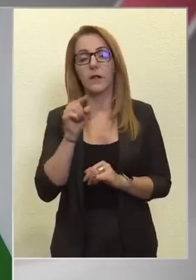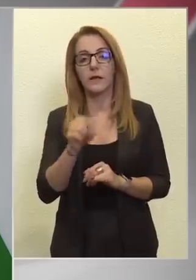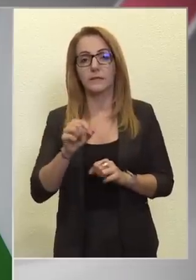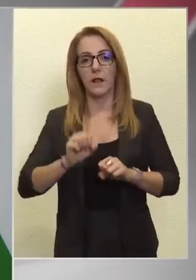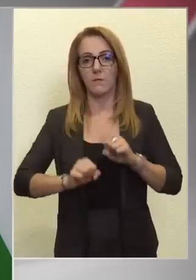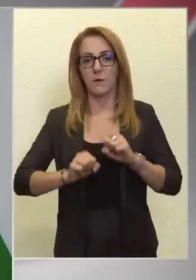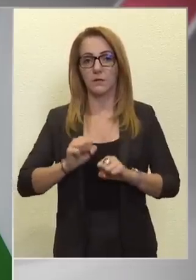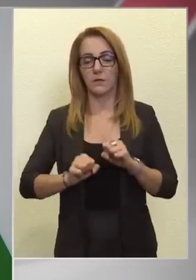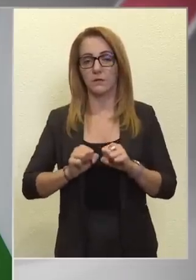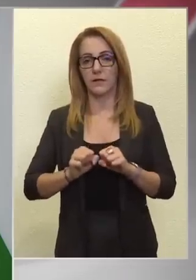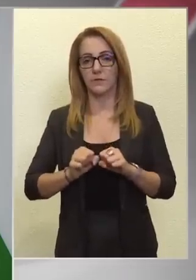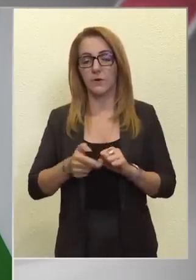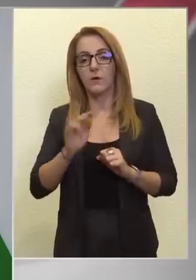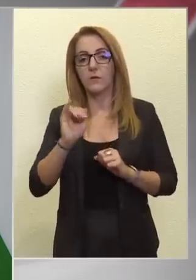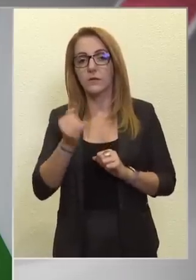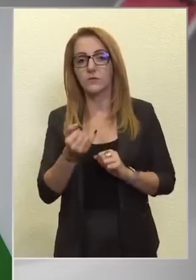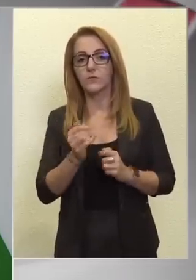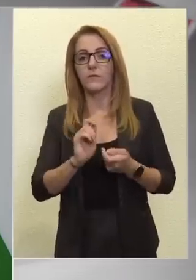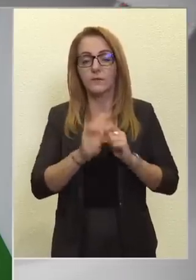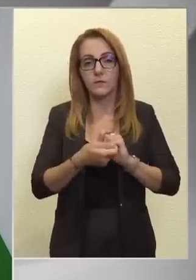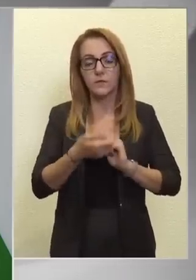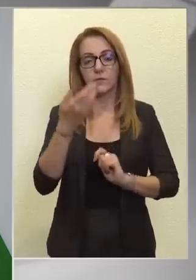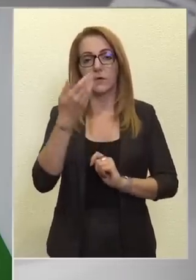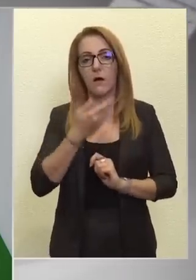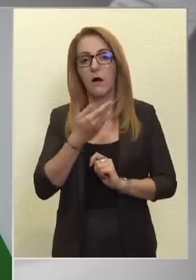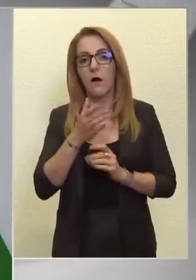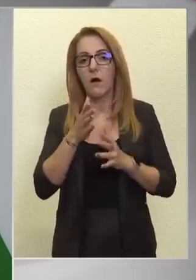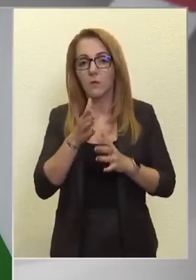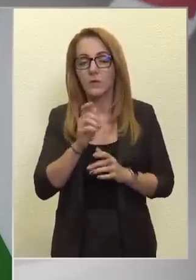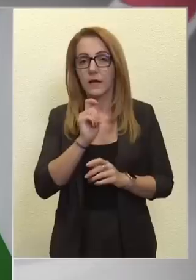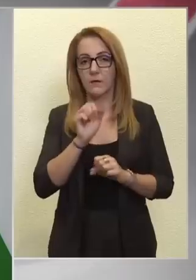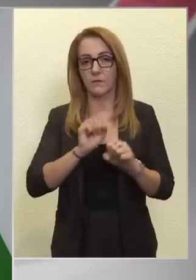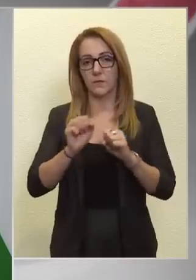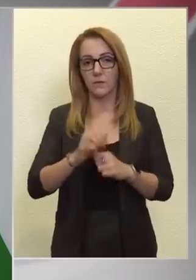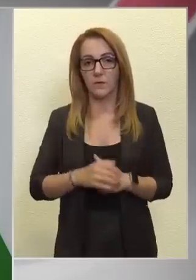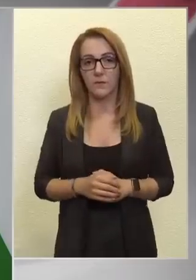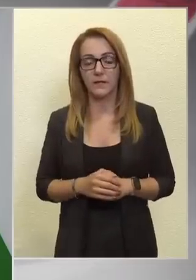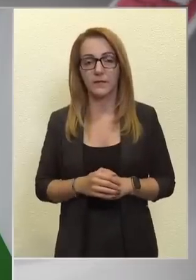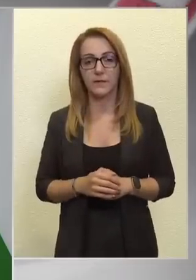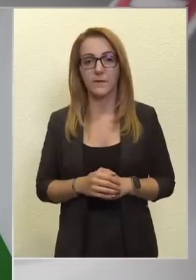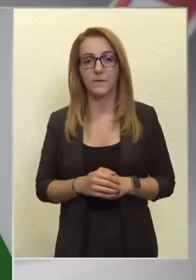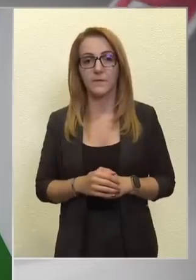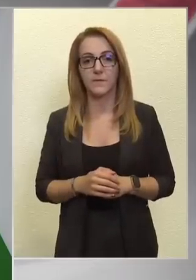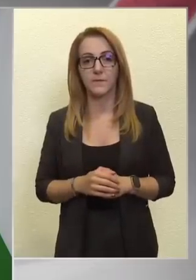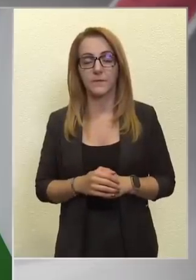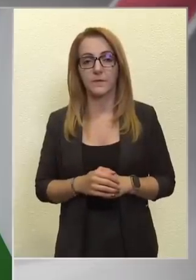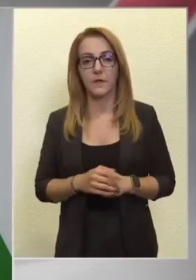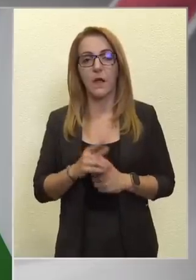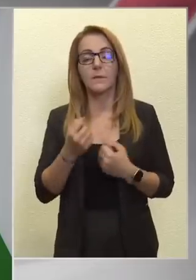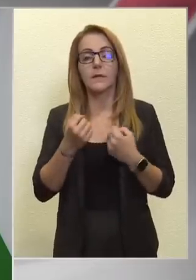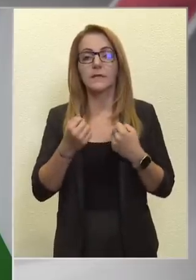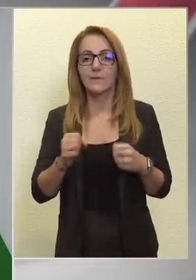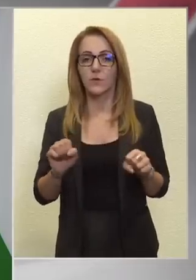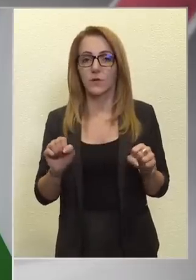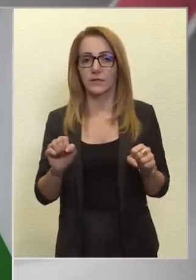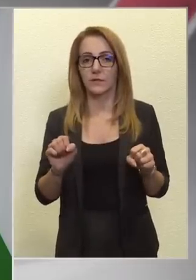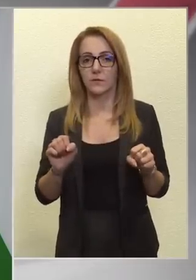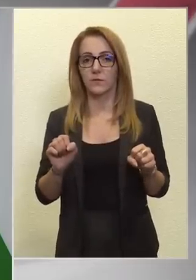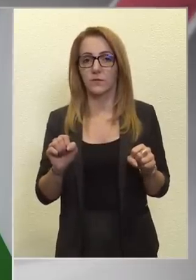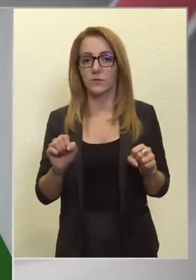a magatartásán akkor is változtasson, hogyha egyébként utálja a magyar kormányt. Ami a demokratikus